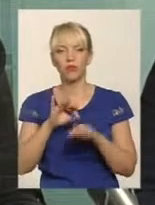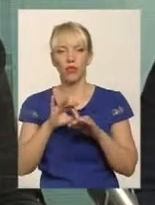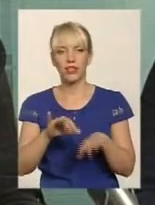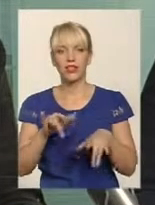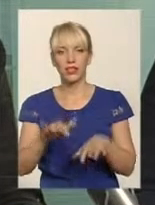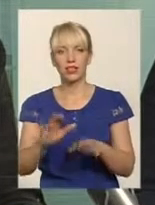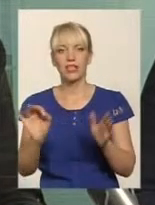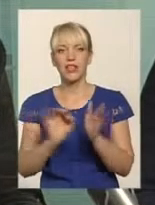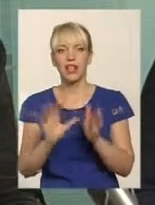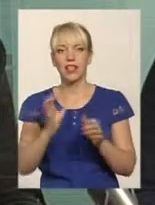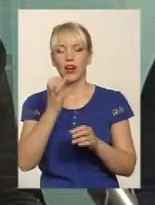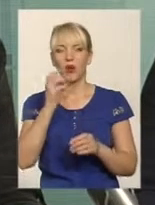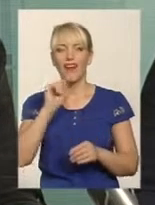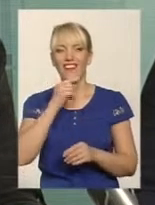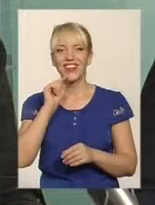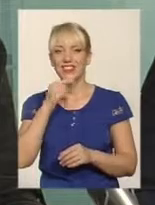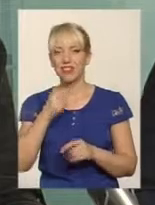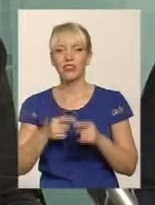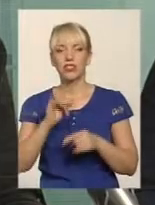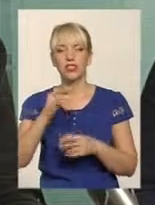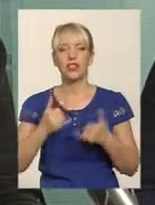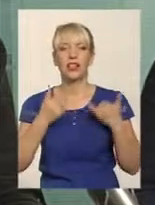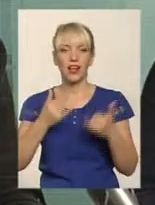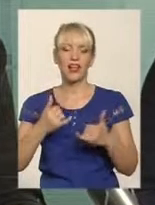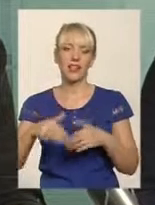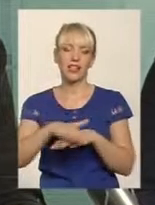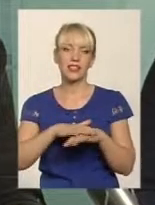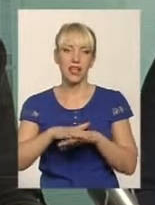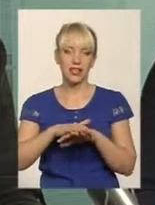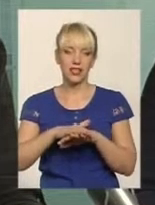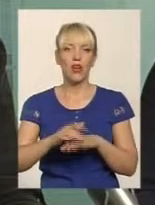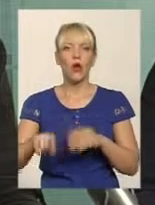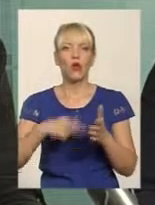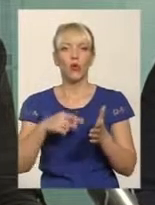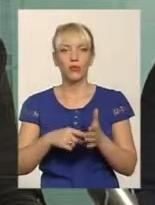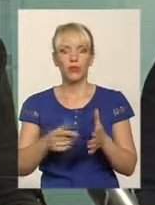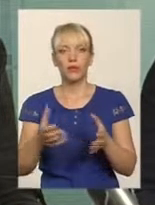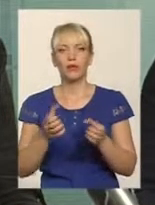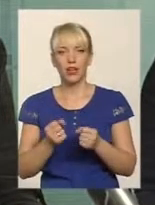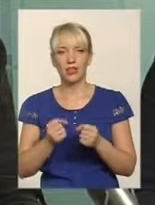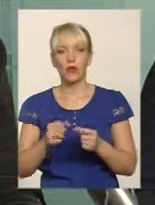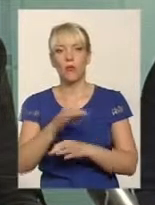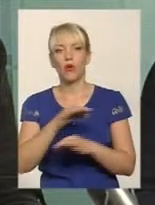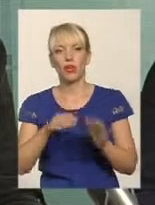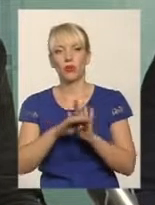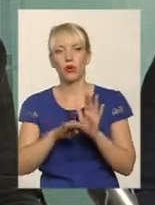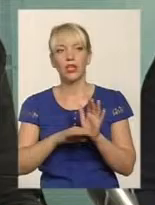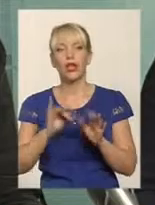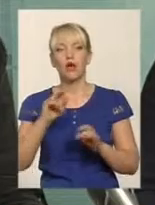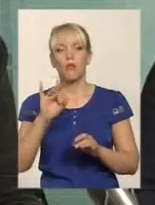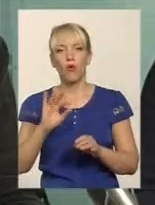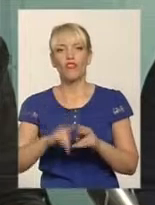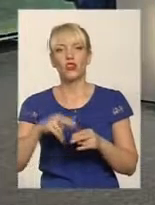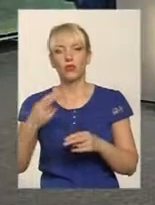з енергоефективності, для населення в місті приймається проєкт програми по відшкодуванню відсотків за кредитами.